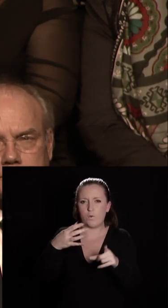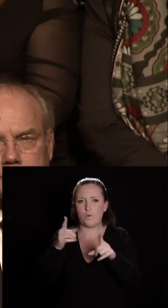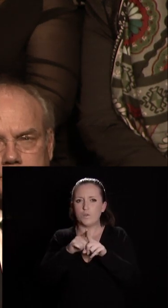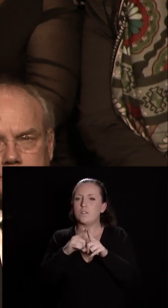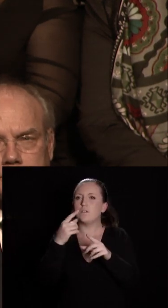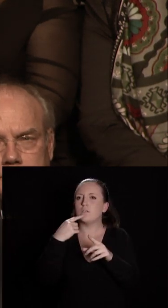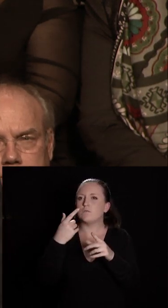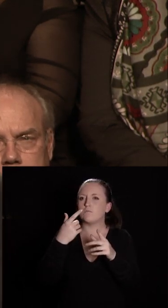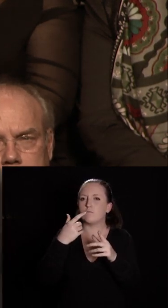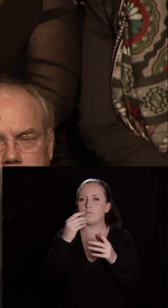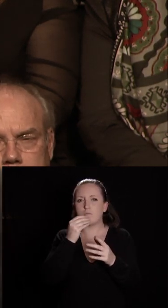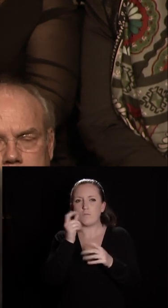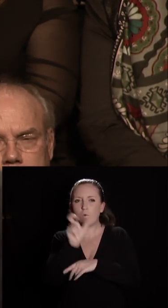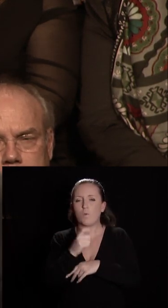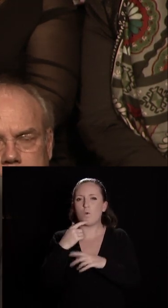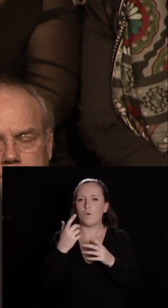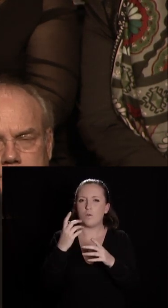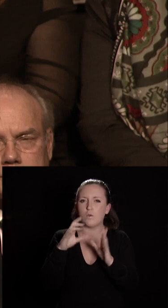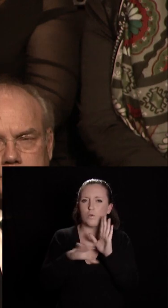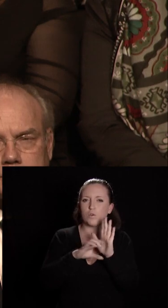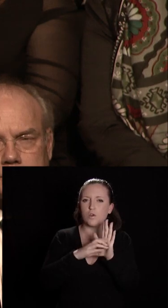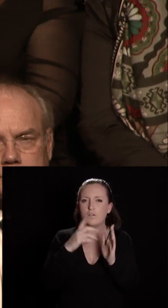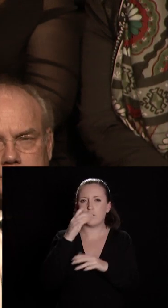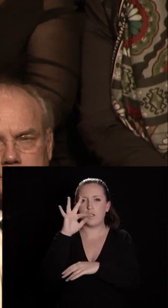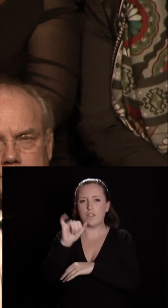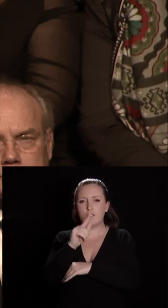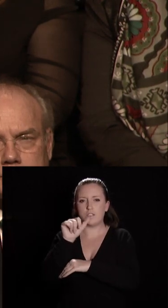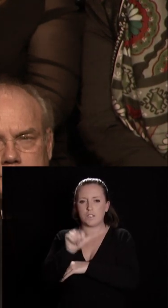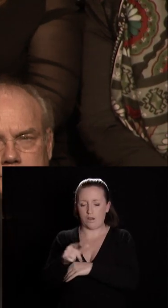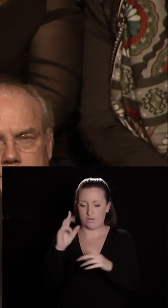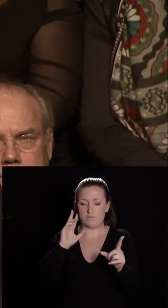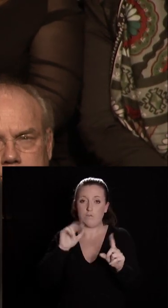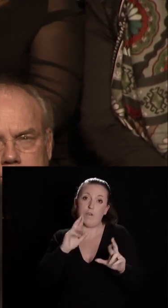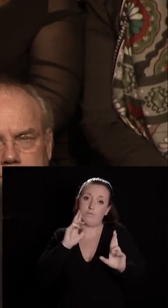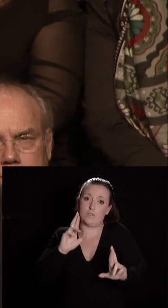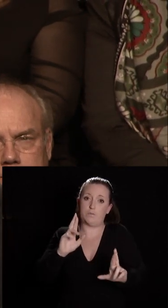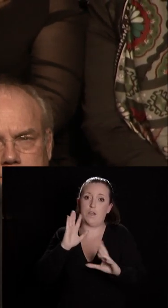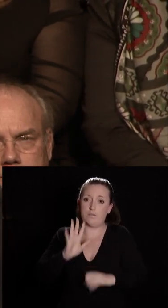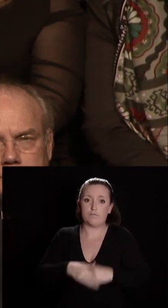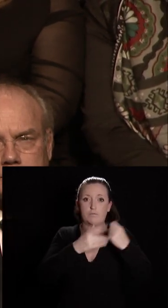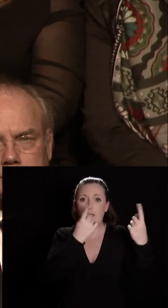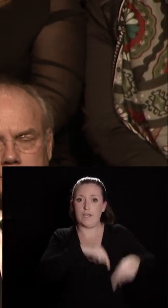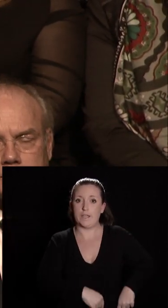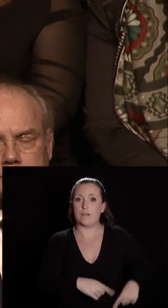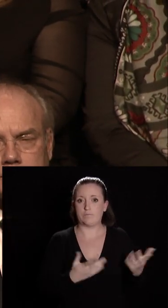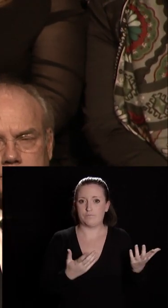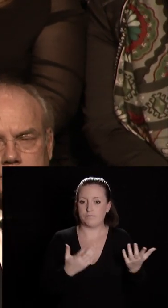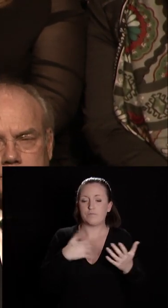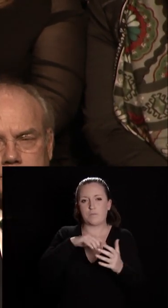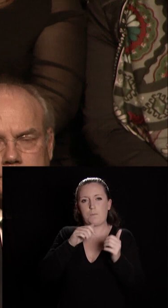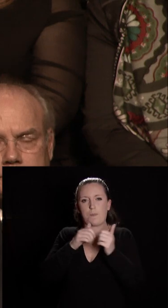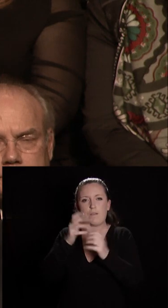code TIGA, qui verront leurs projets soutenus financièrement, du moins nous l'espérons, par l'État. Avec le pôle de